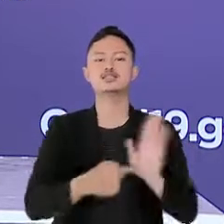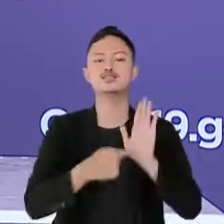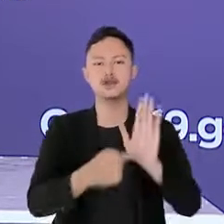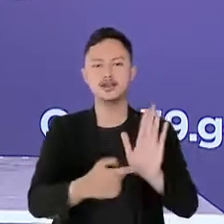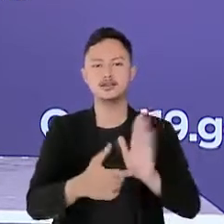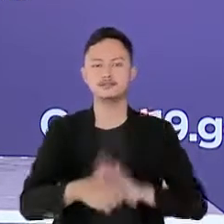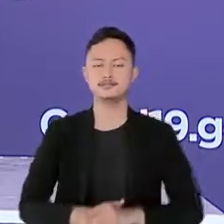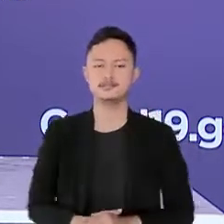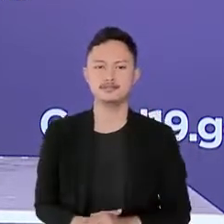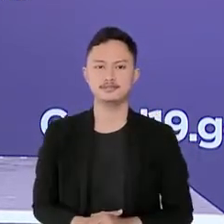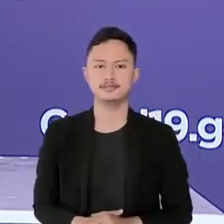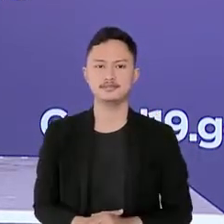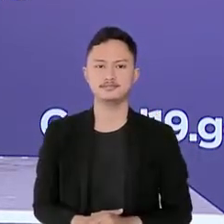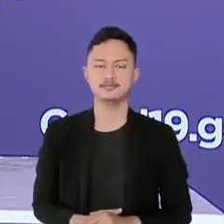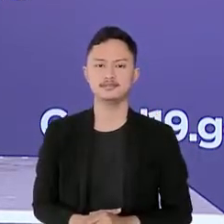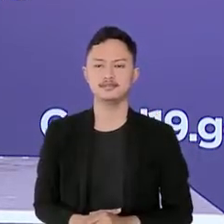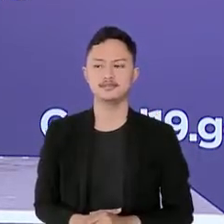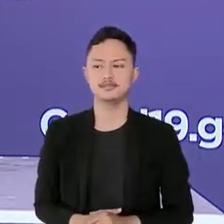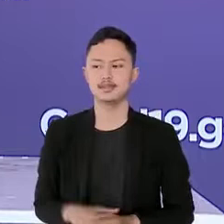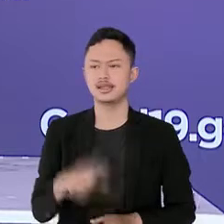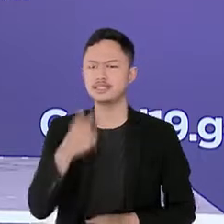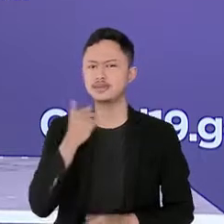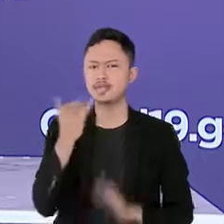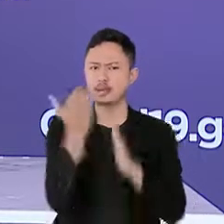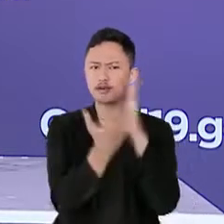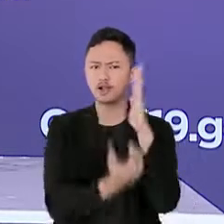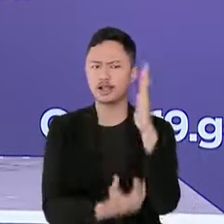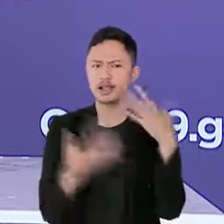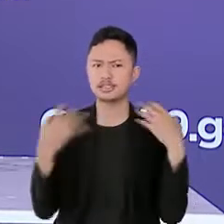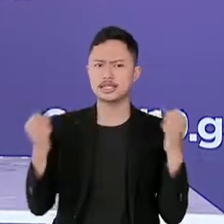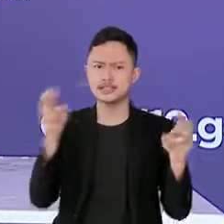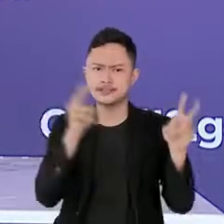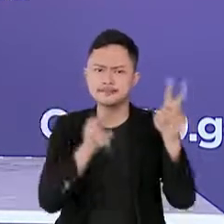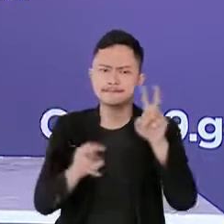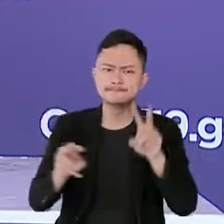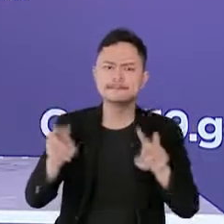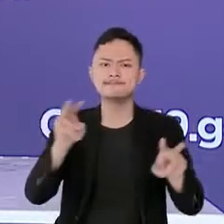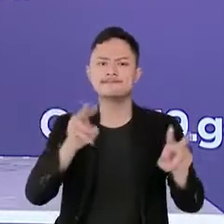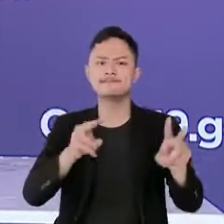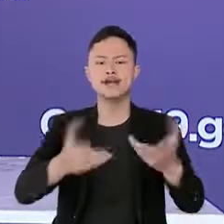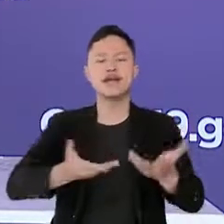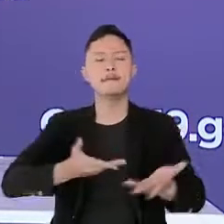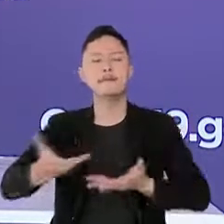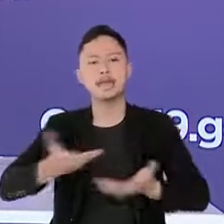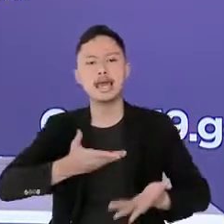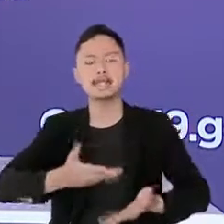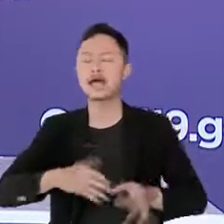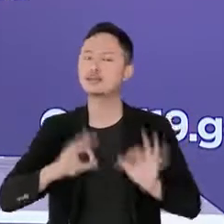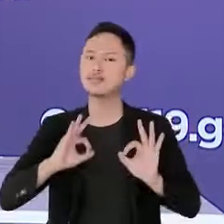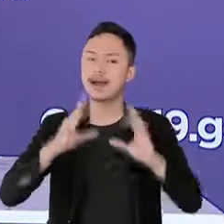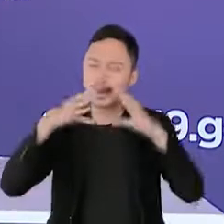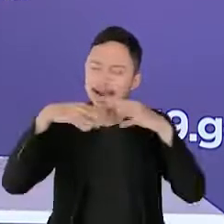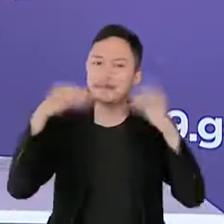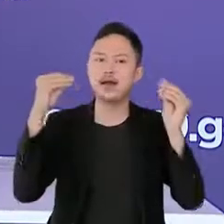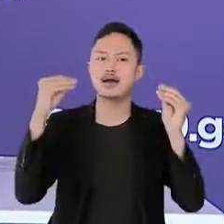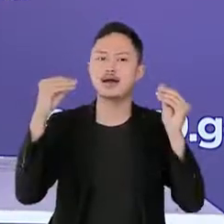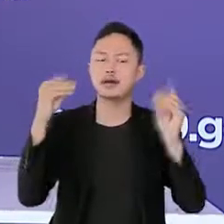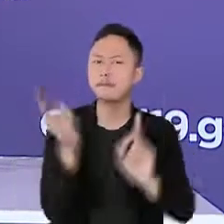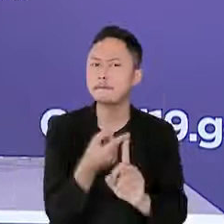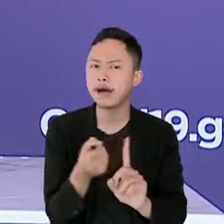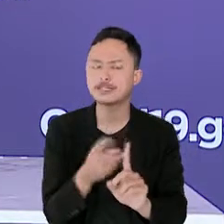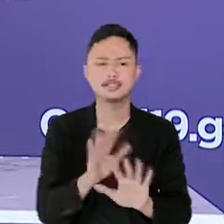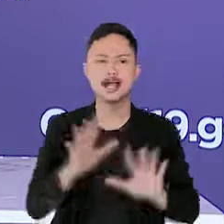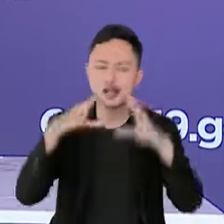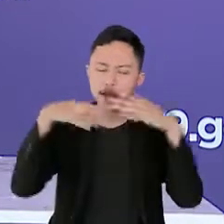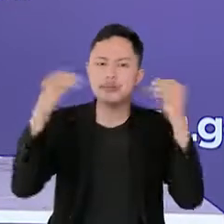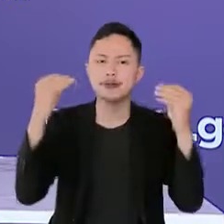kemudian melakukan pengawasan kedisiplinan protokol kesehatan secara persuasif dan simpatik menyediakan fasilitas